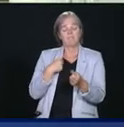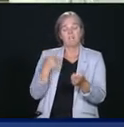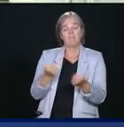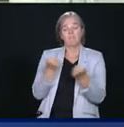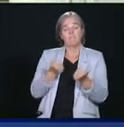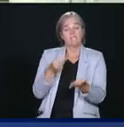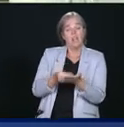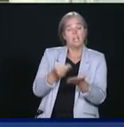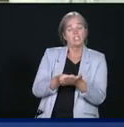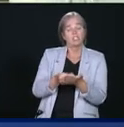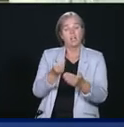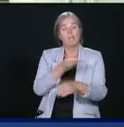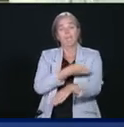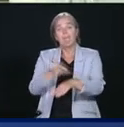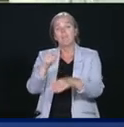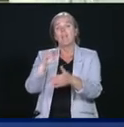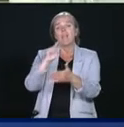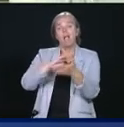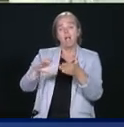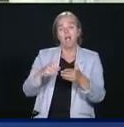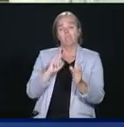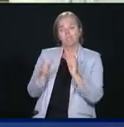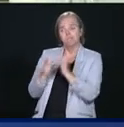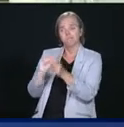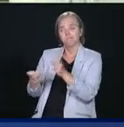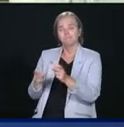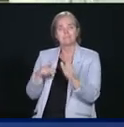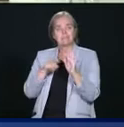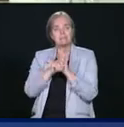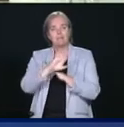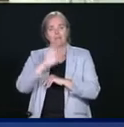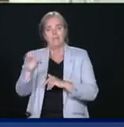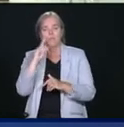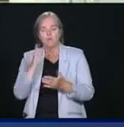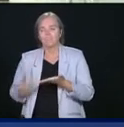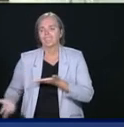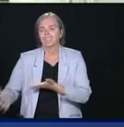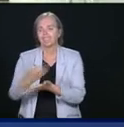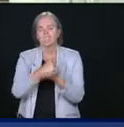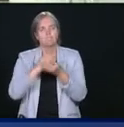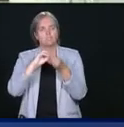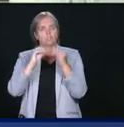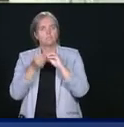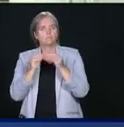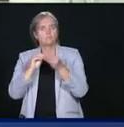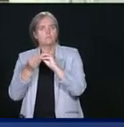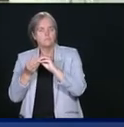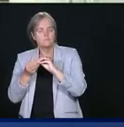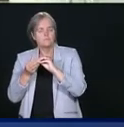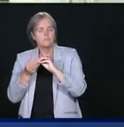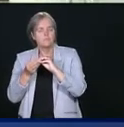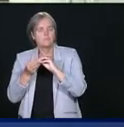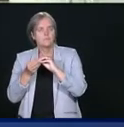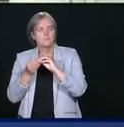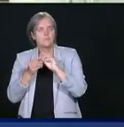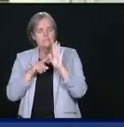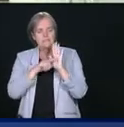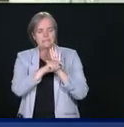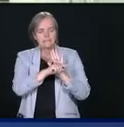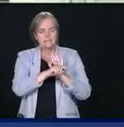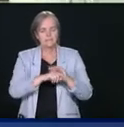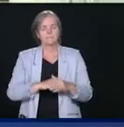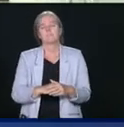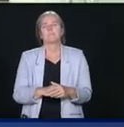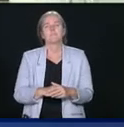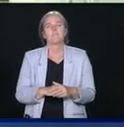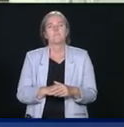améliorent ces processus de collecte. Et il est extrêmement important de voir des